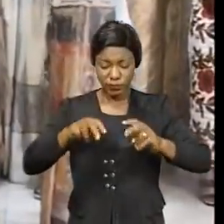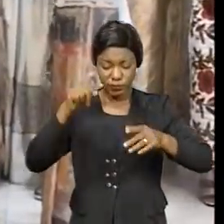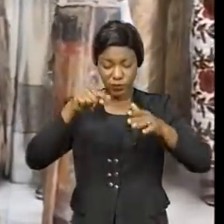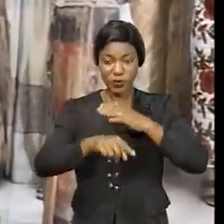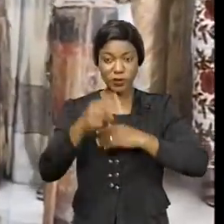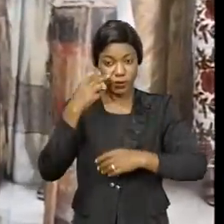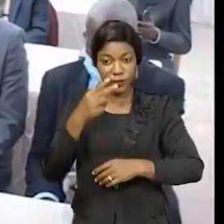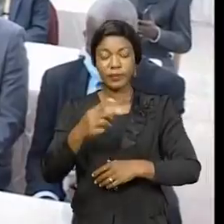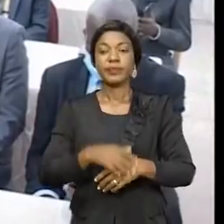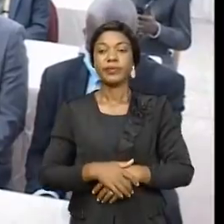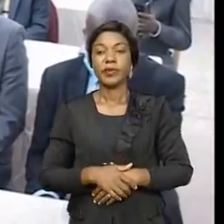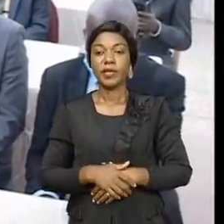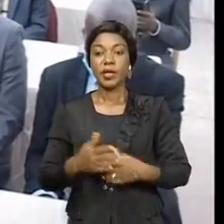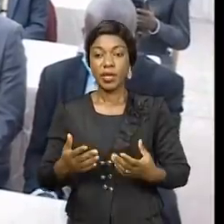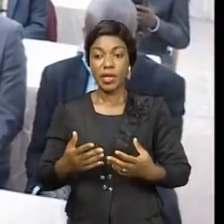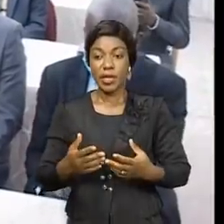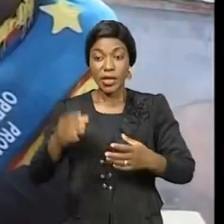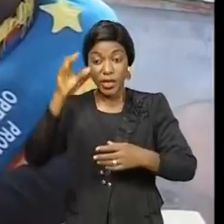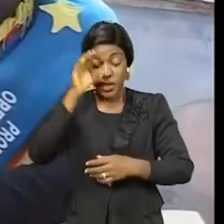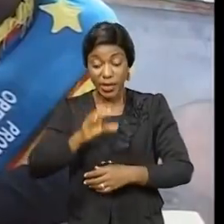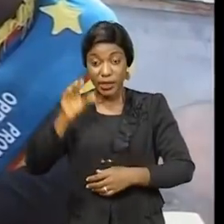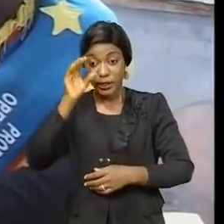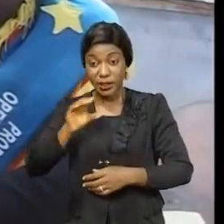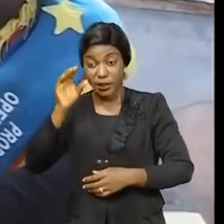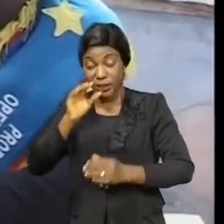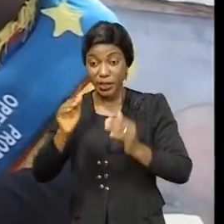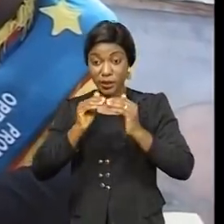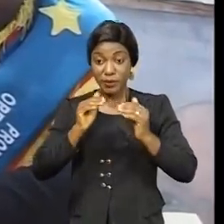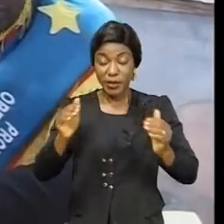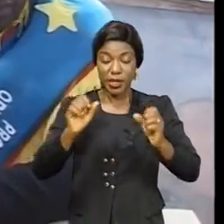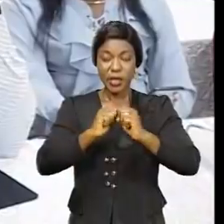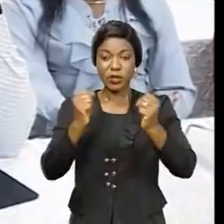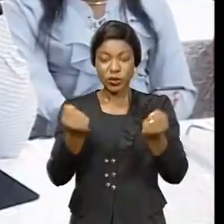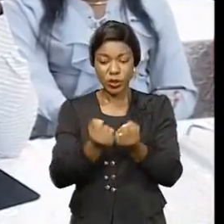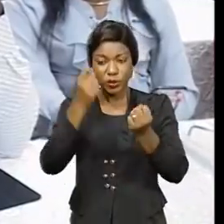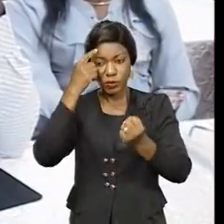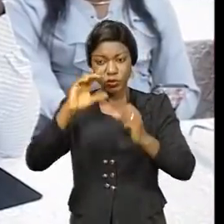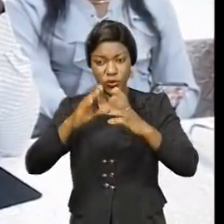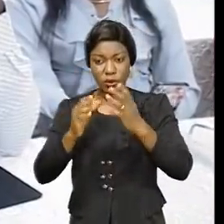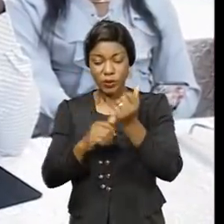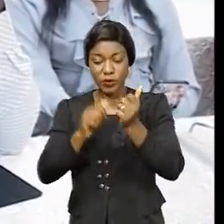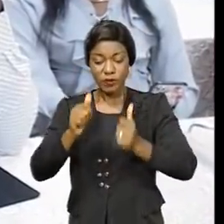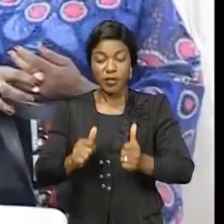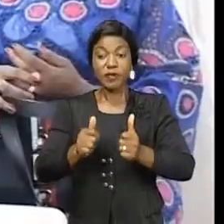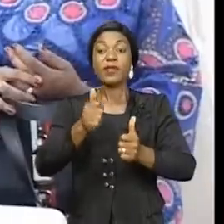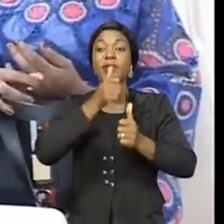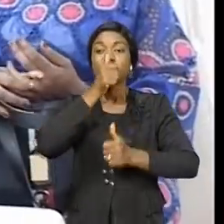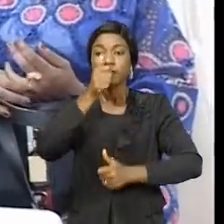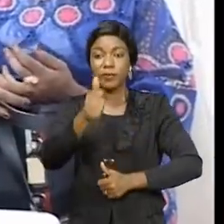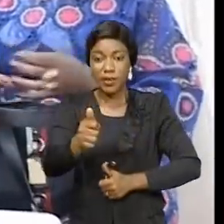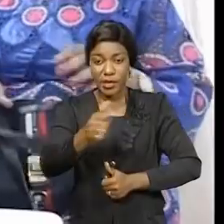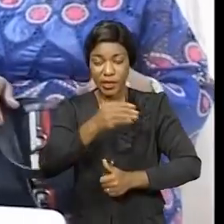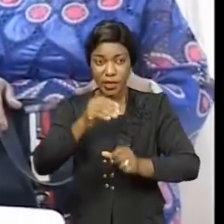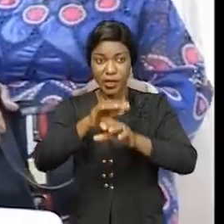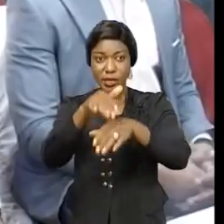S'adonner à la recherche perpétuelle de la paix dans la société pour que chacun puisse vivre d'une coopération harmonieuse et l'engagement